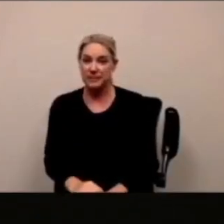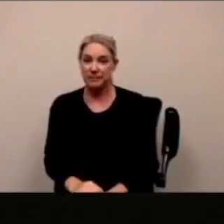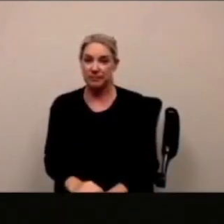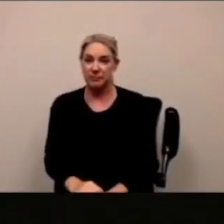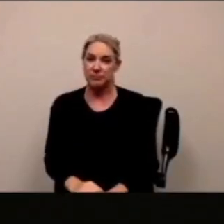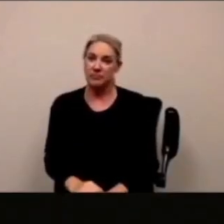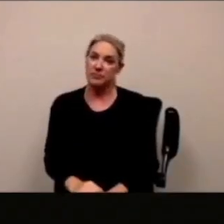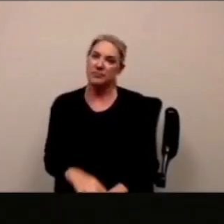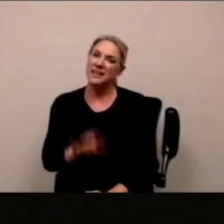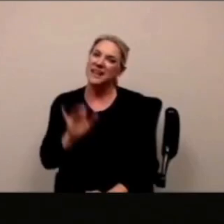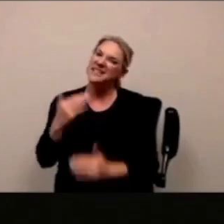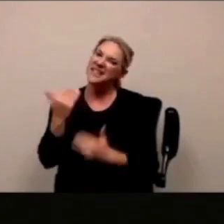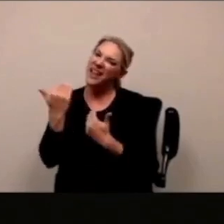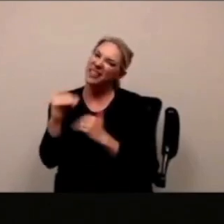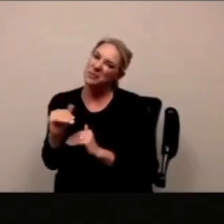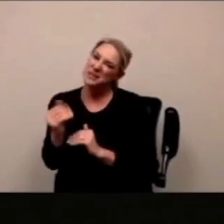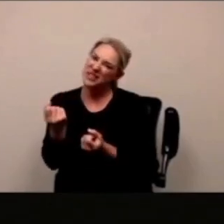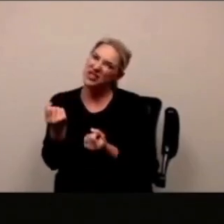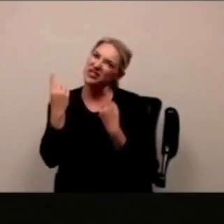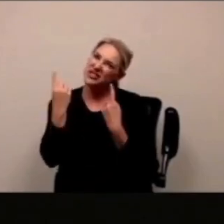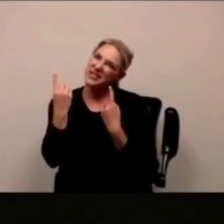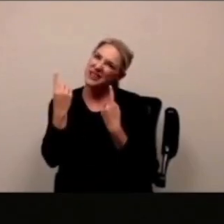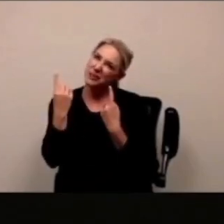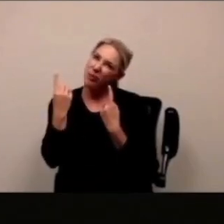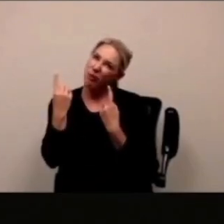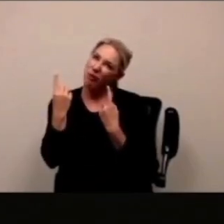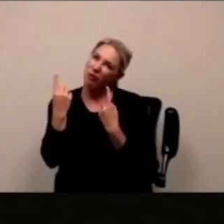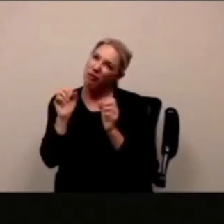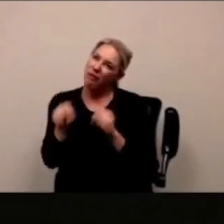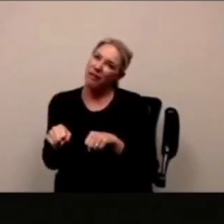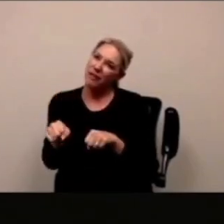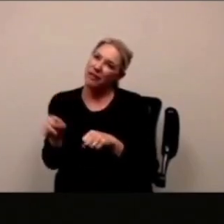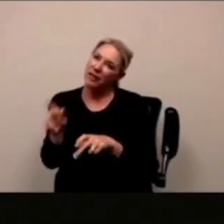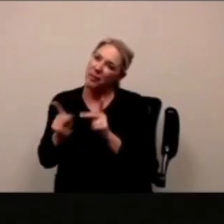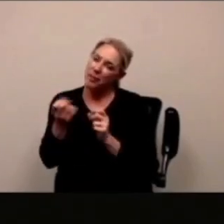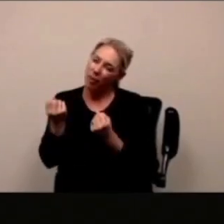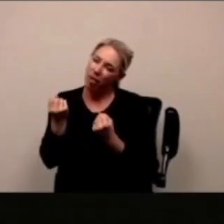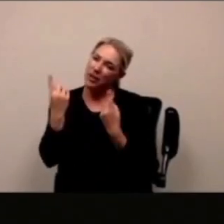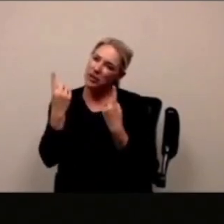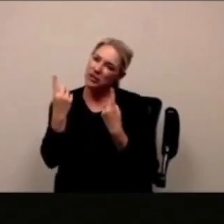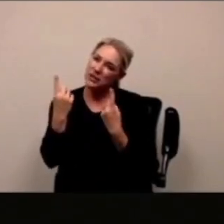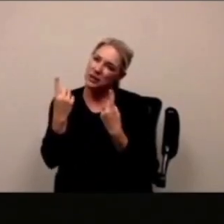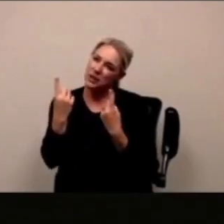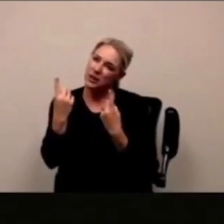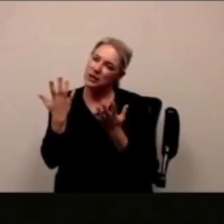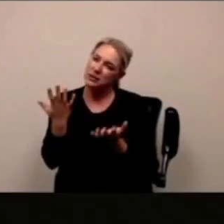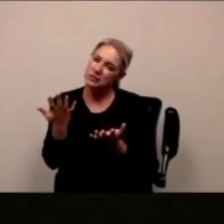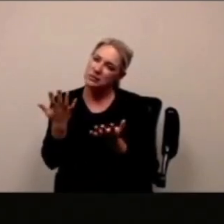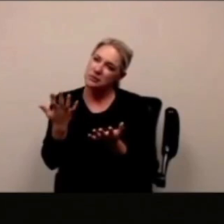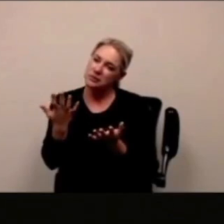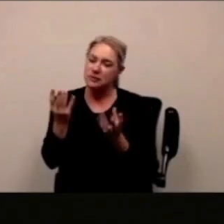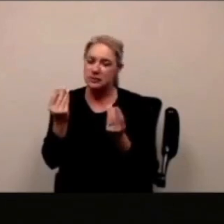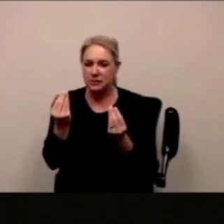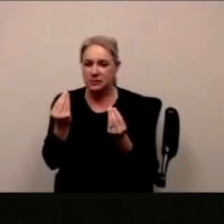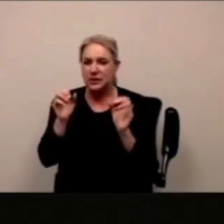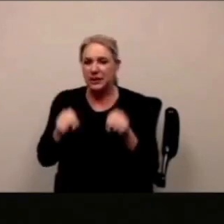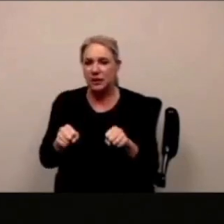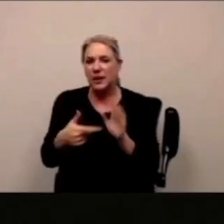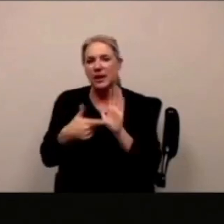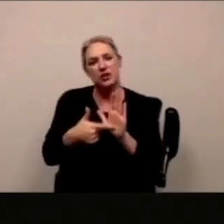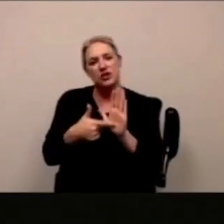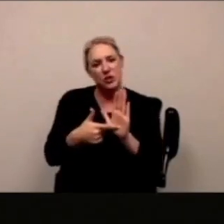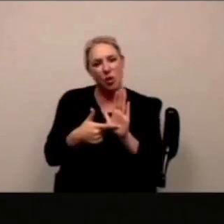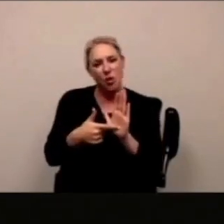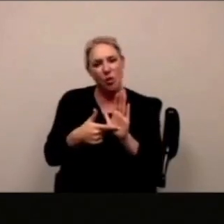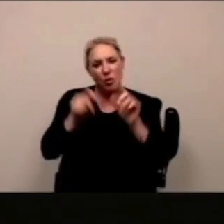divertente comunque molto cool non so se questa limitazione si capisca